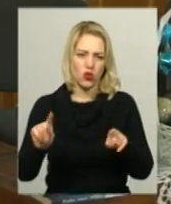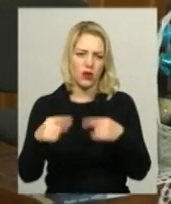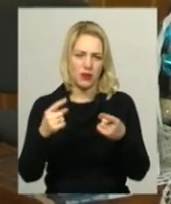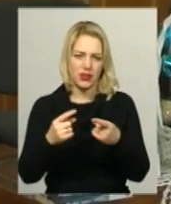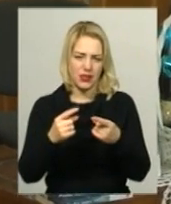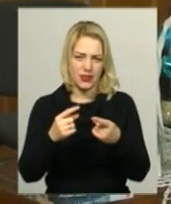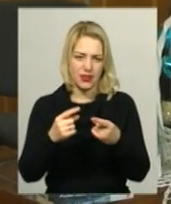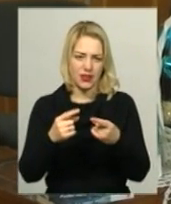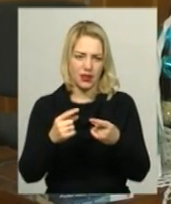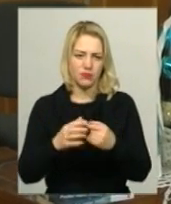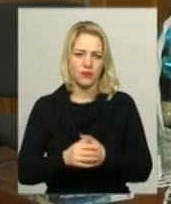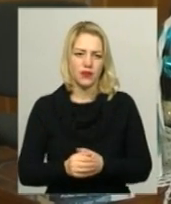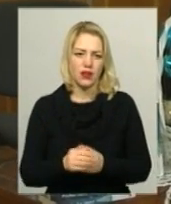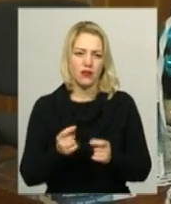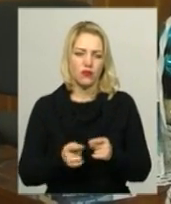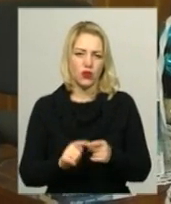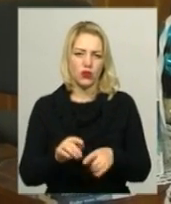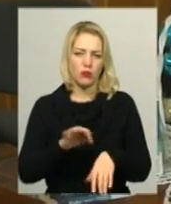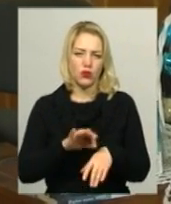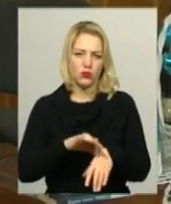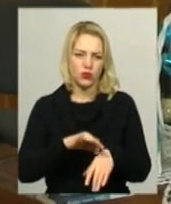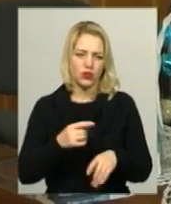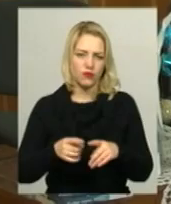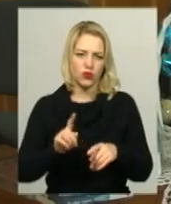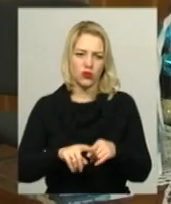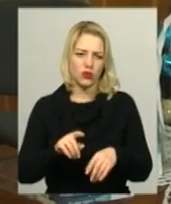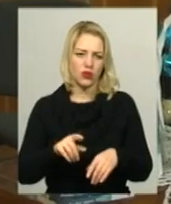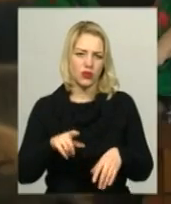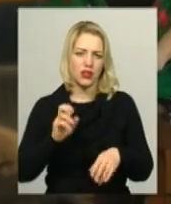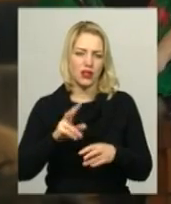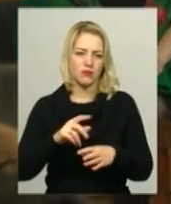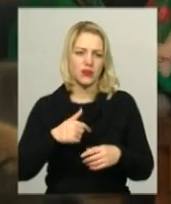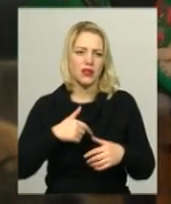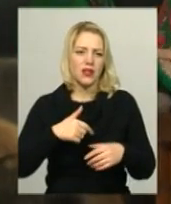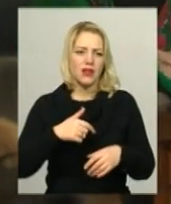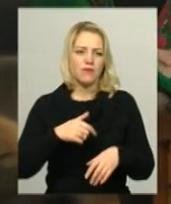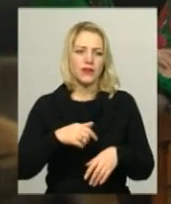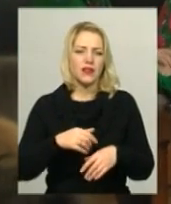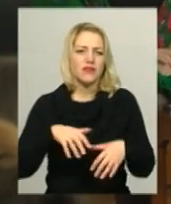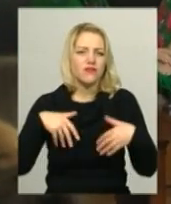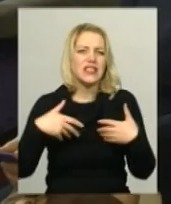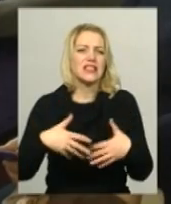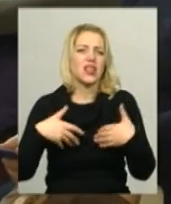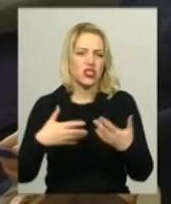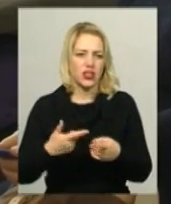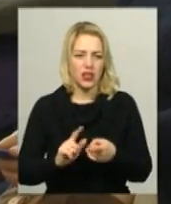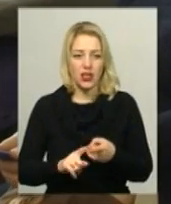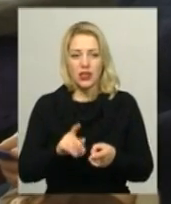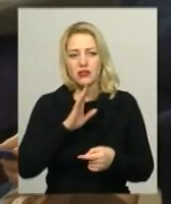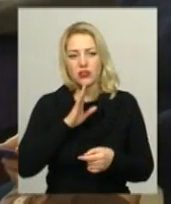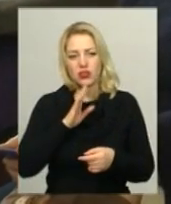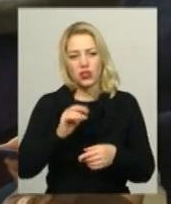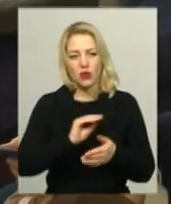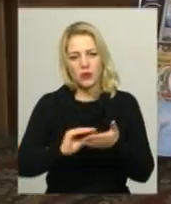моя колега. Воно болюче, воно таке вистраждане. Ще один співавтор збірки Андрій Павловський написав